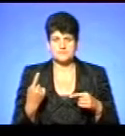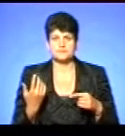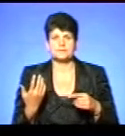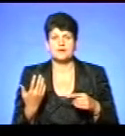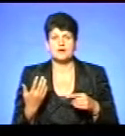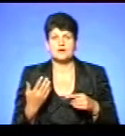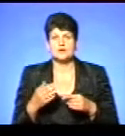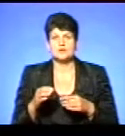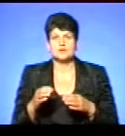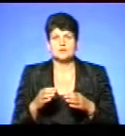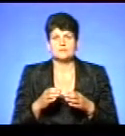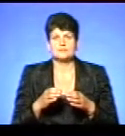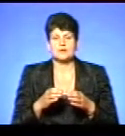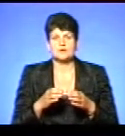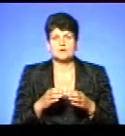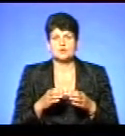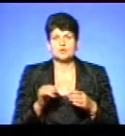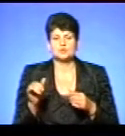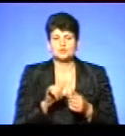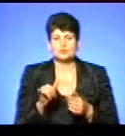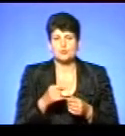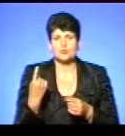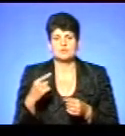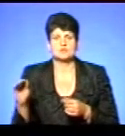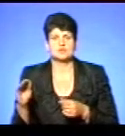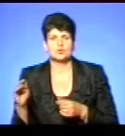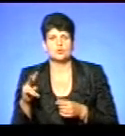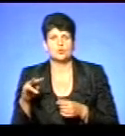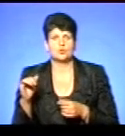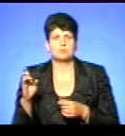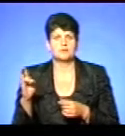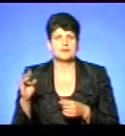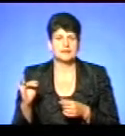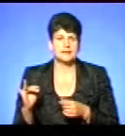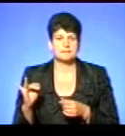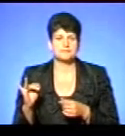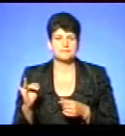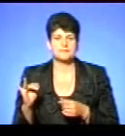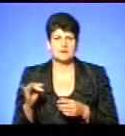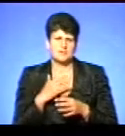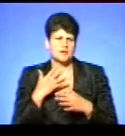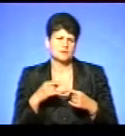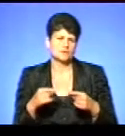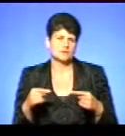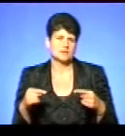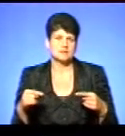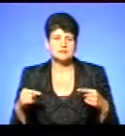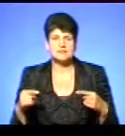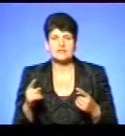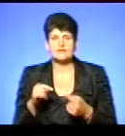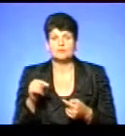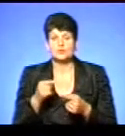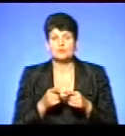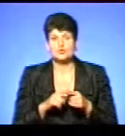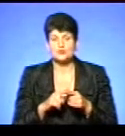Сумської області, саме Житомир, також Лубний фестиваль «Первосумів» і багато-багато інших. Відповідно, по